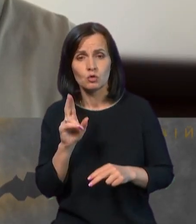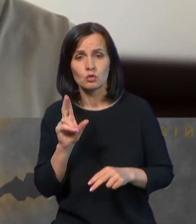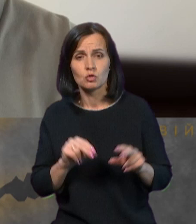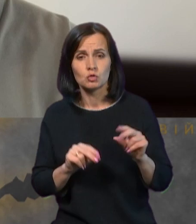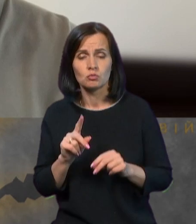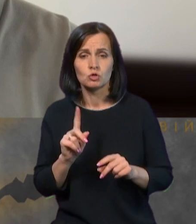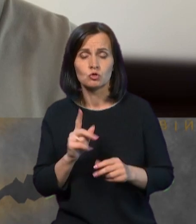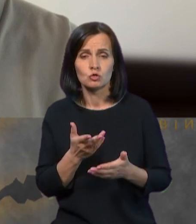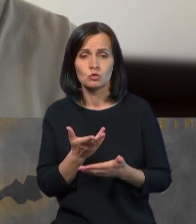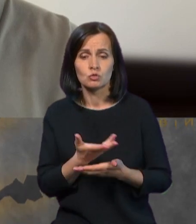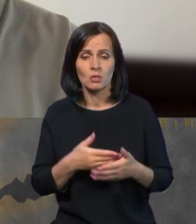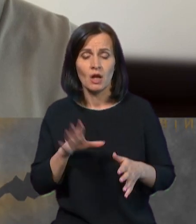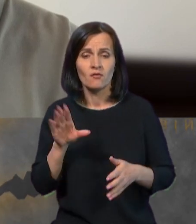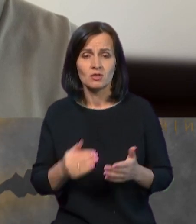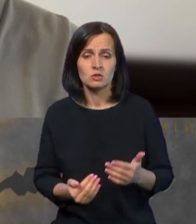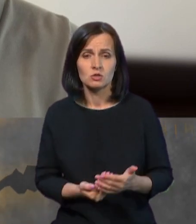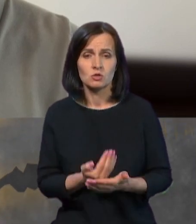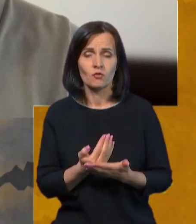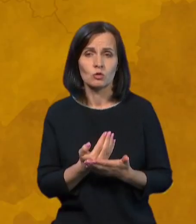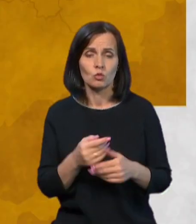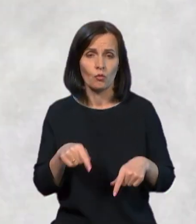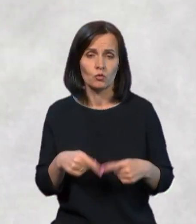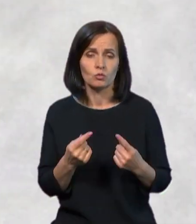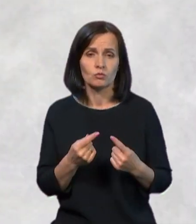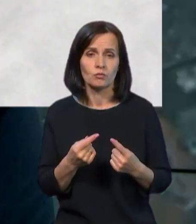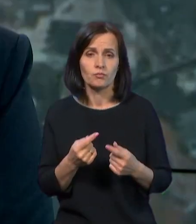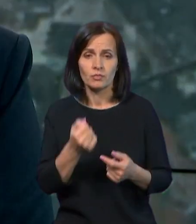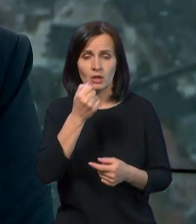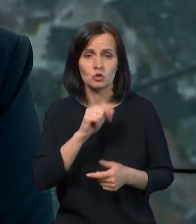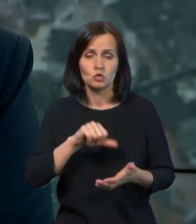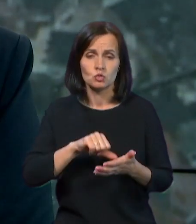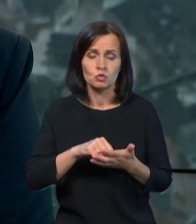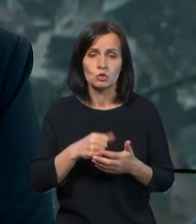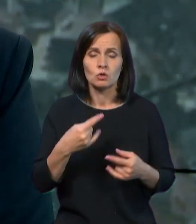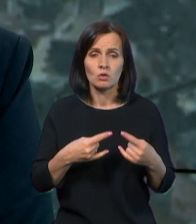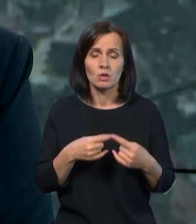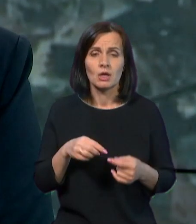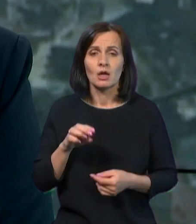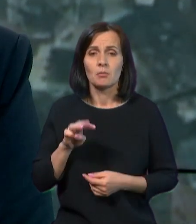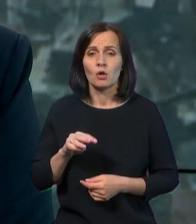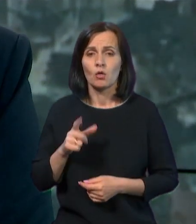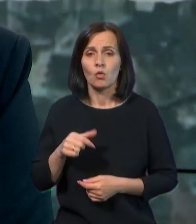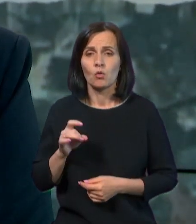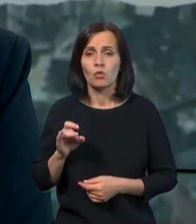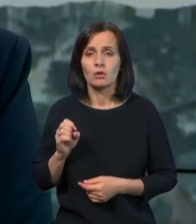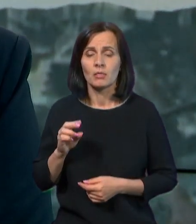Пане Микола, дякую вам за те, що долучились до ефіру. Це був Микола Горбачов, президент Української зернової асоціації.